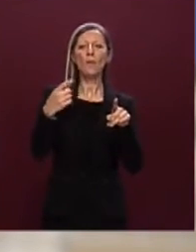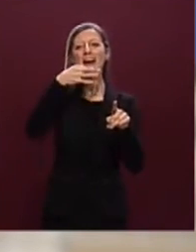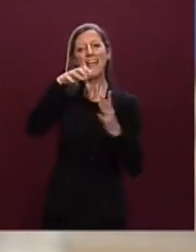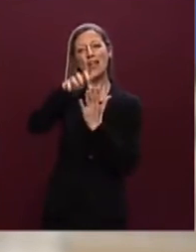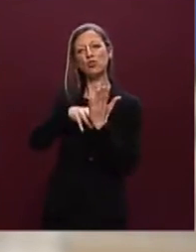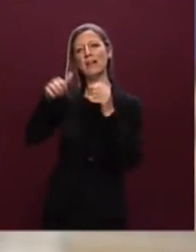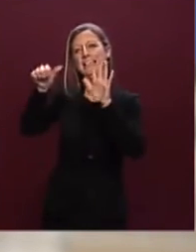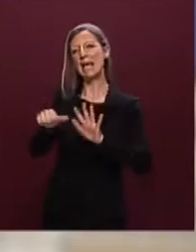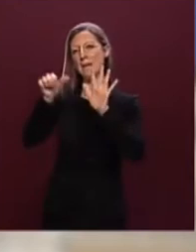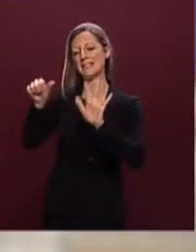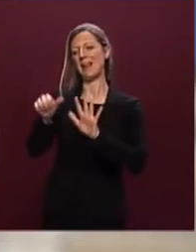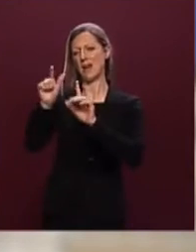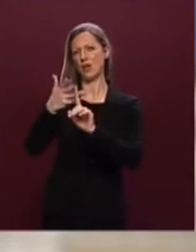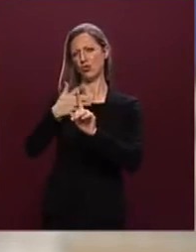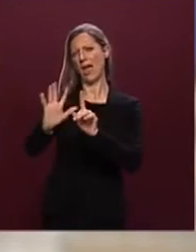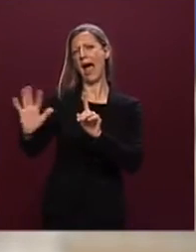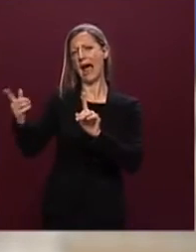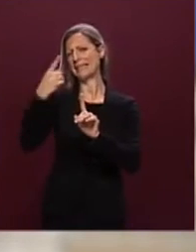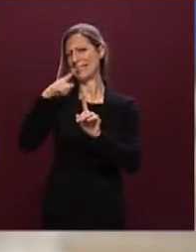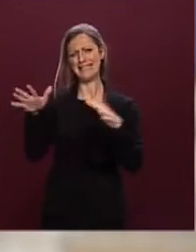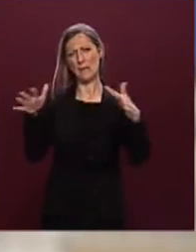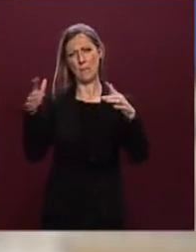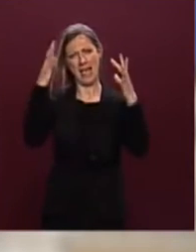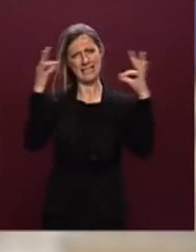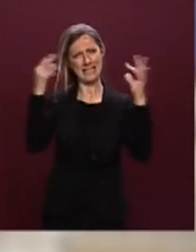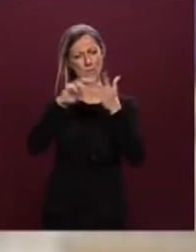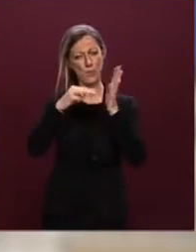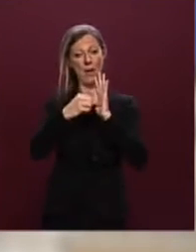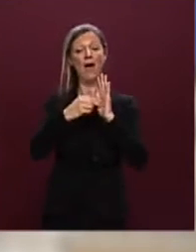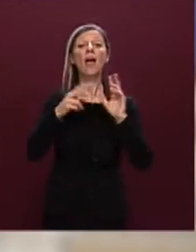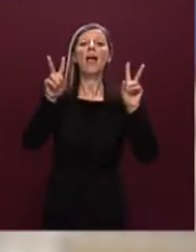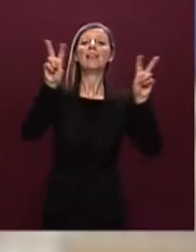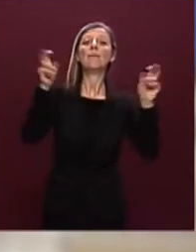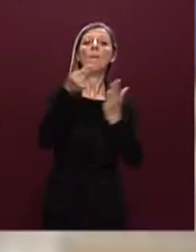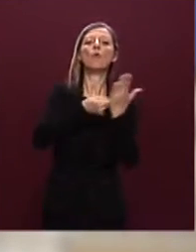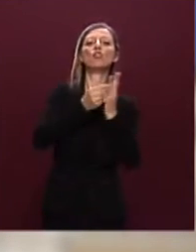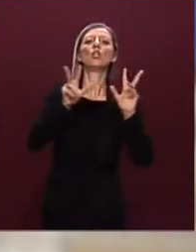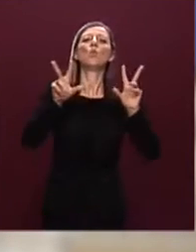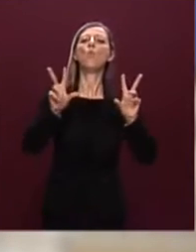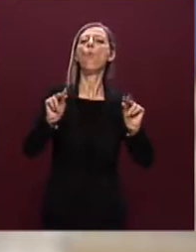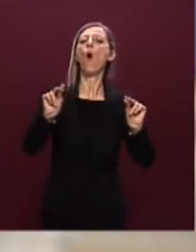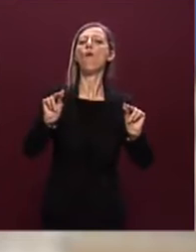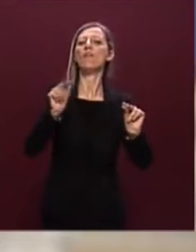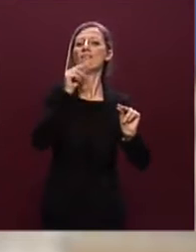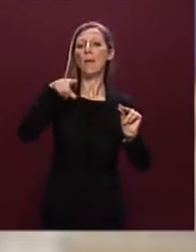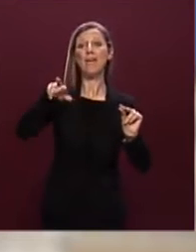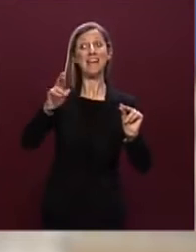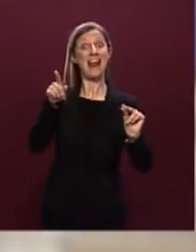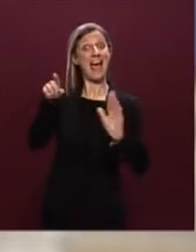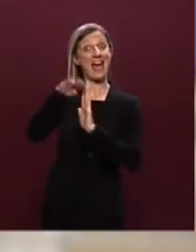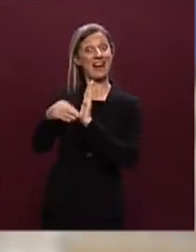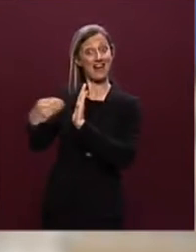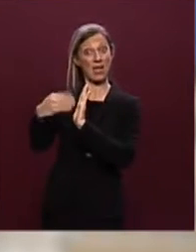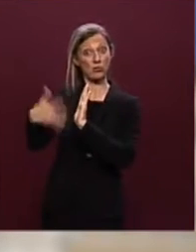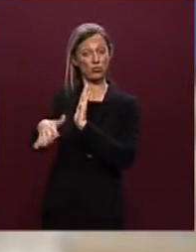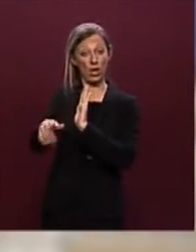semestrale su altri interventi il tema dei progetti nuovi cioè dei progetti inseriti ai PNRR e